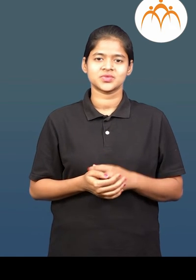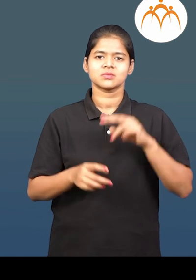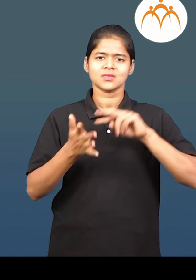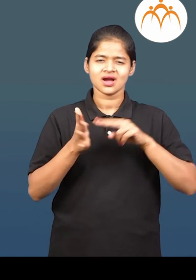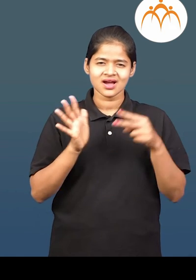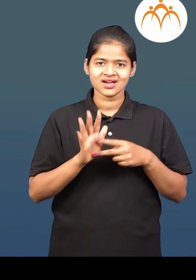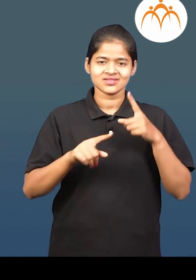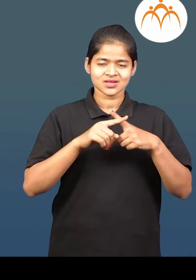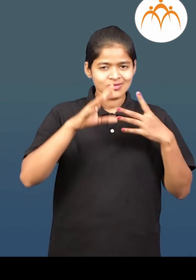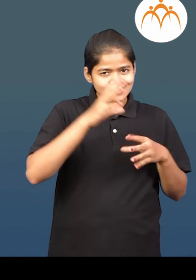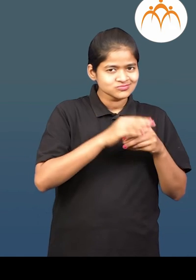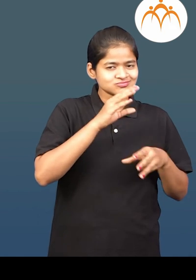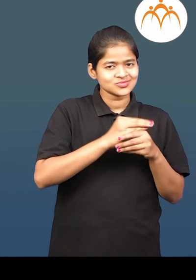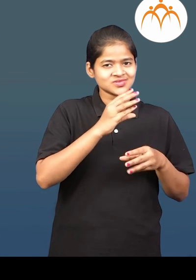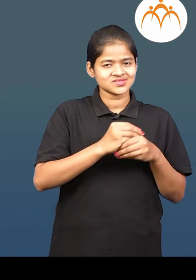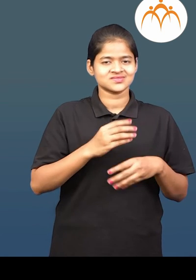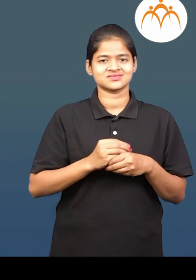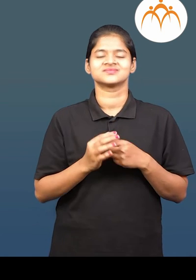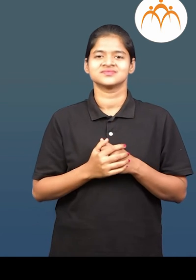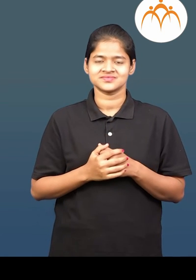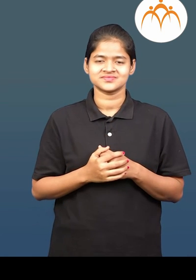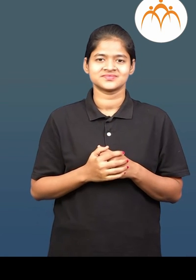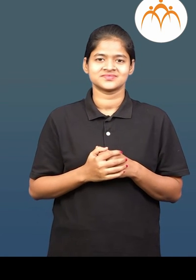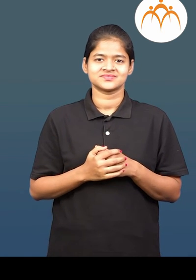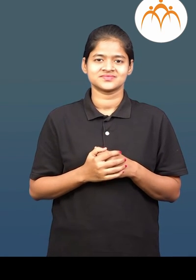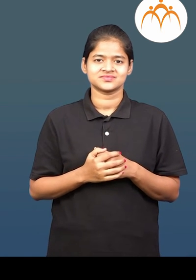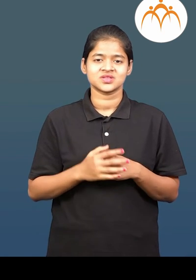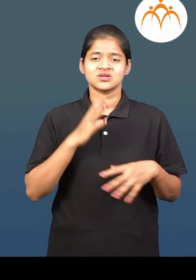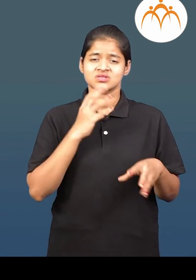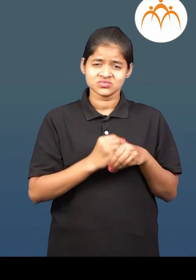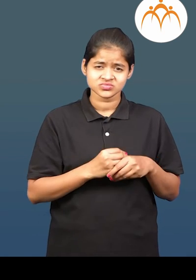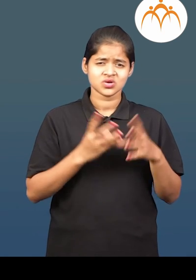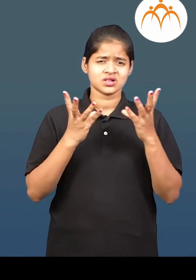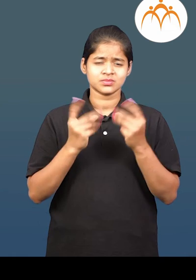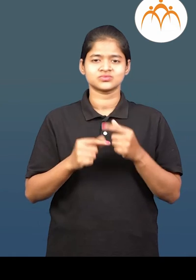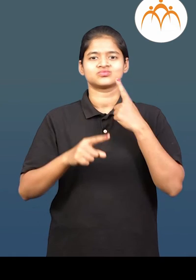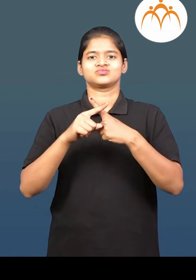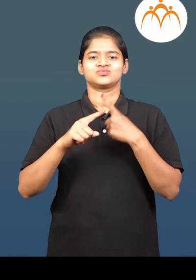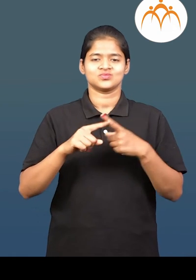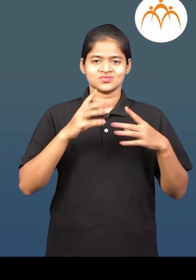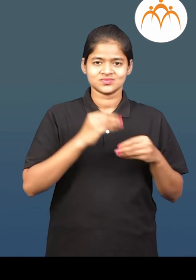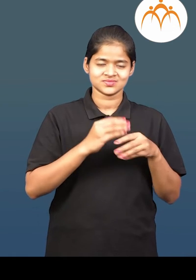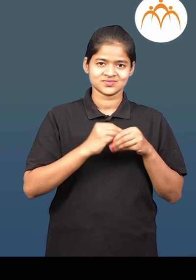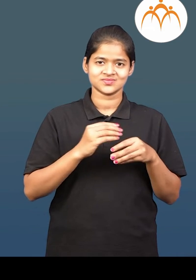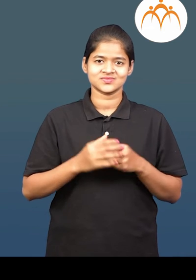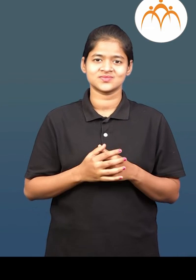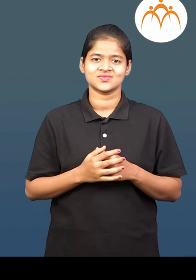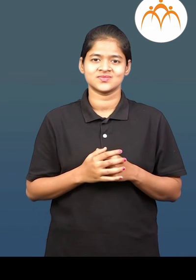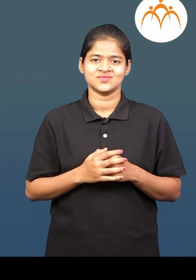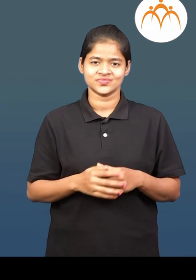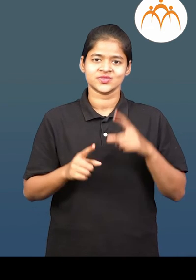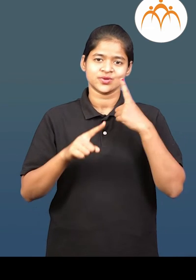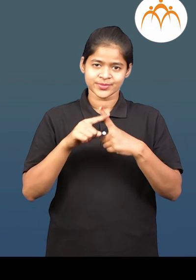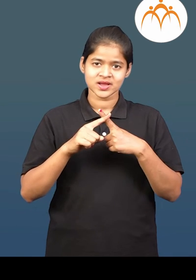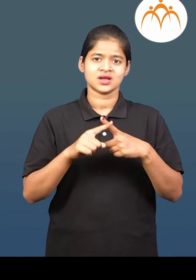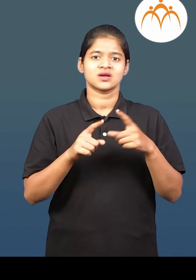सोड़ क्रमावार पुढ़े-पुढ़े मोजत जातो आपन पुढ़े मोजून बेरीच करतो बेरीच